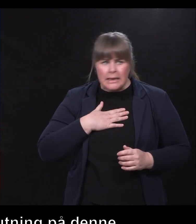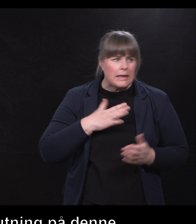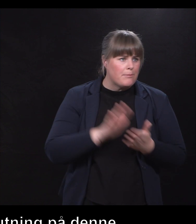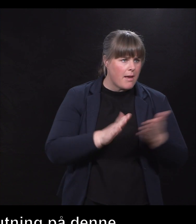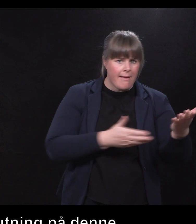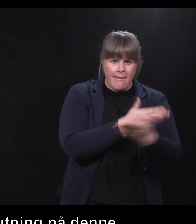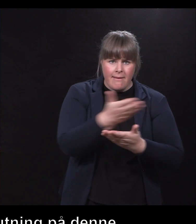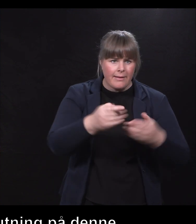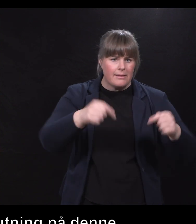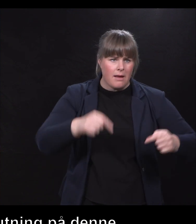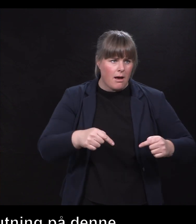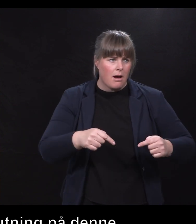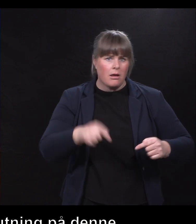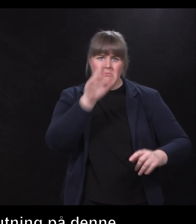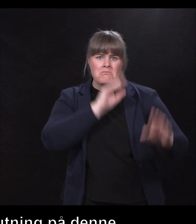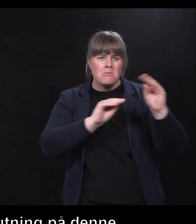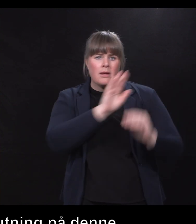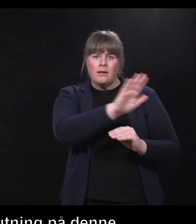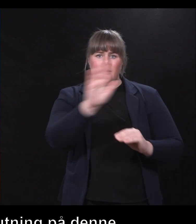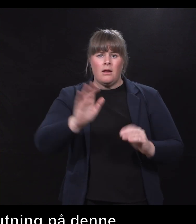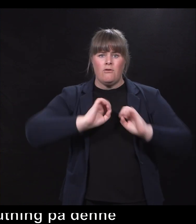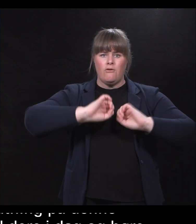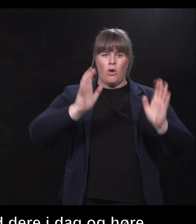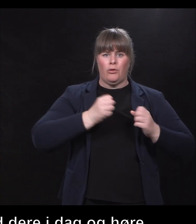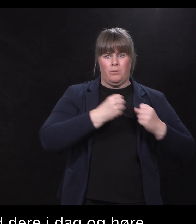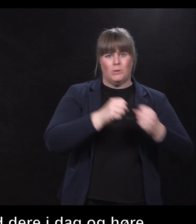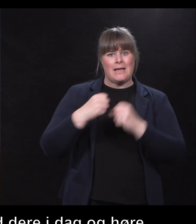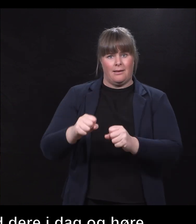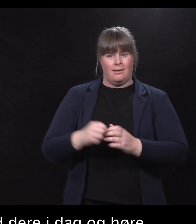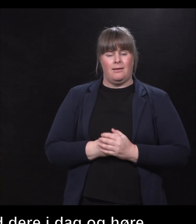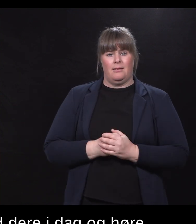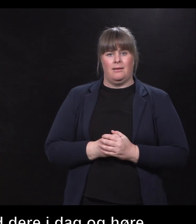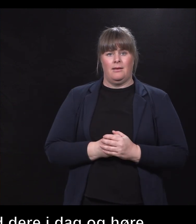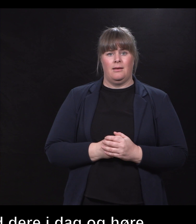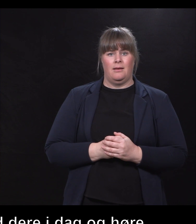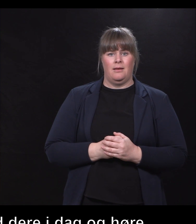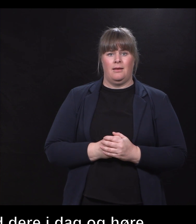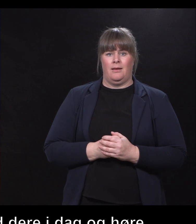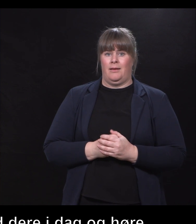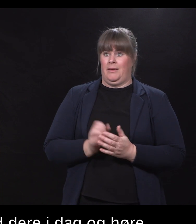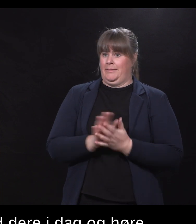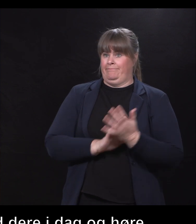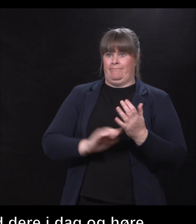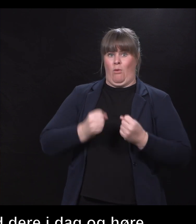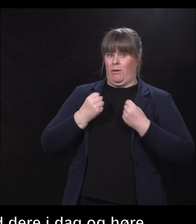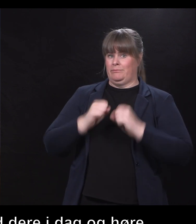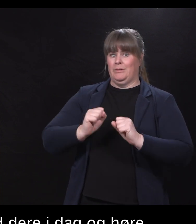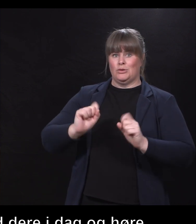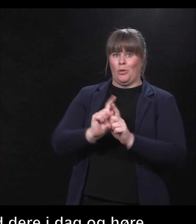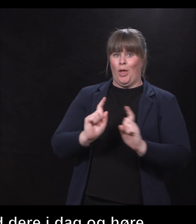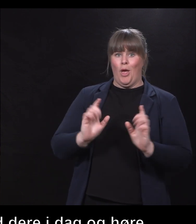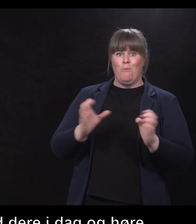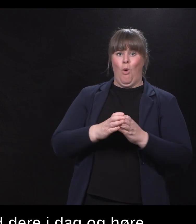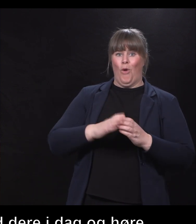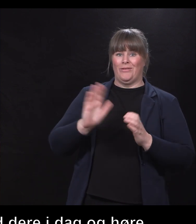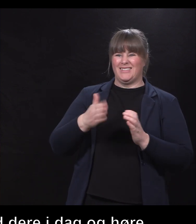i dag, og høre om disse flotte prosjektene. Jeg tror vi må ha en møteserie over lang tid